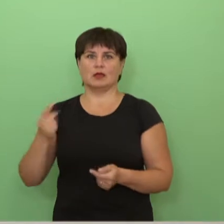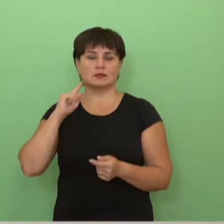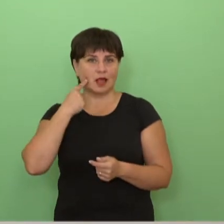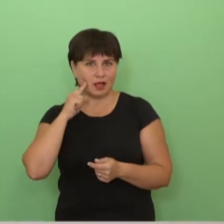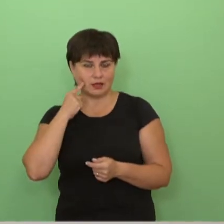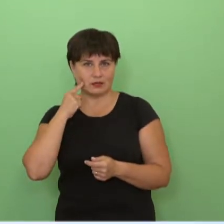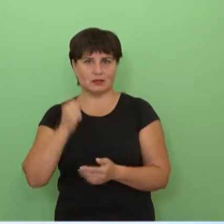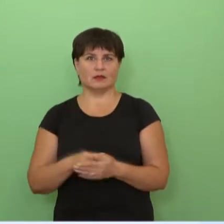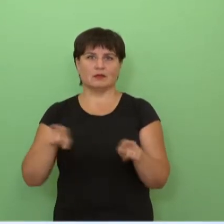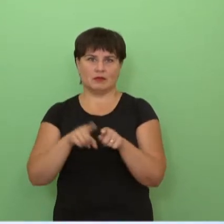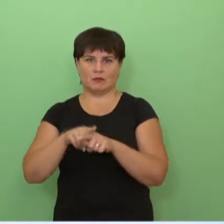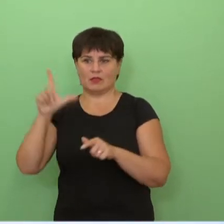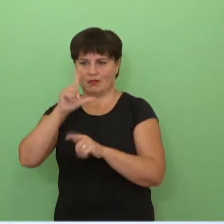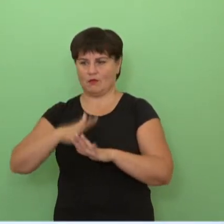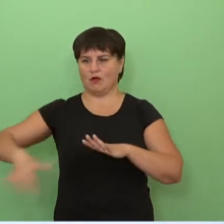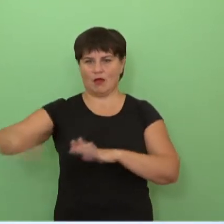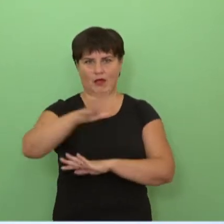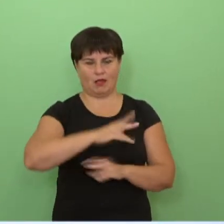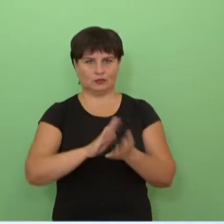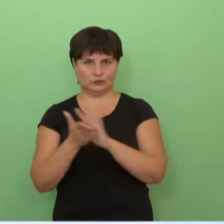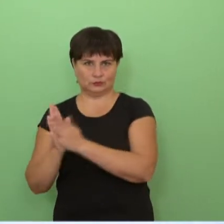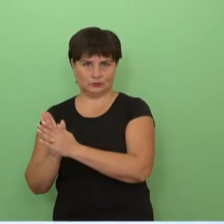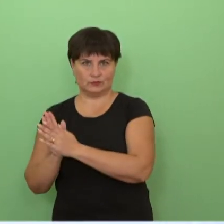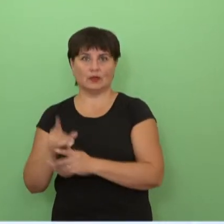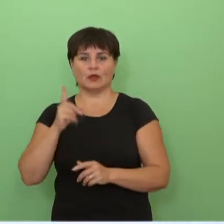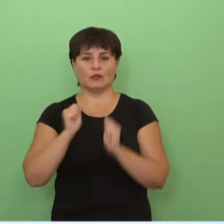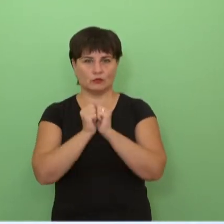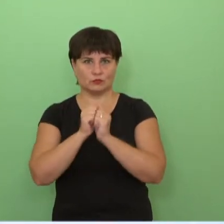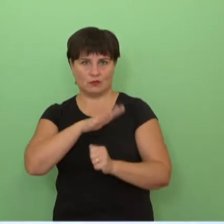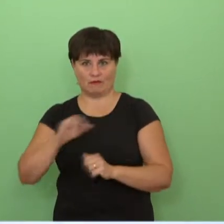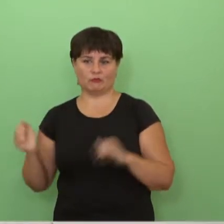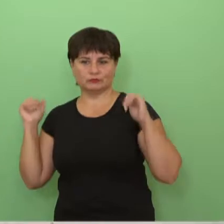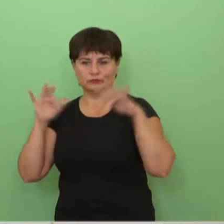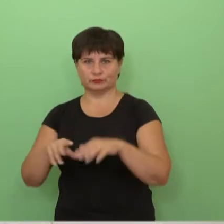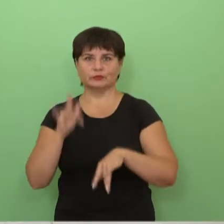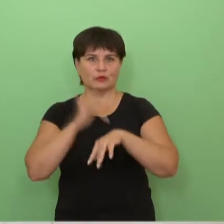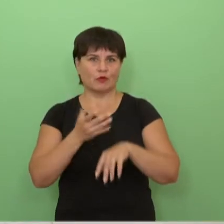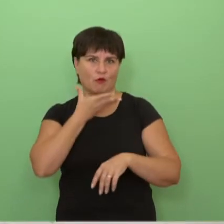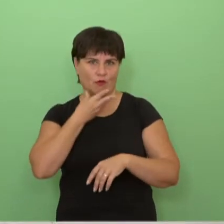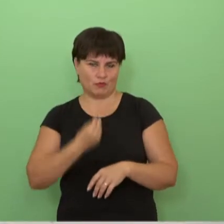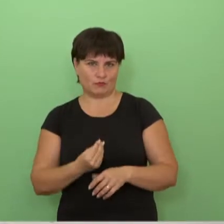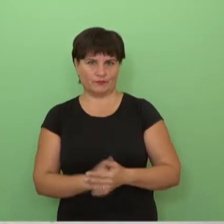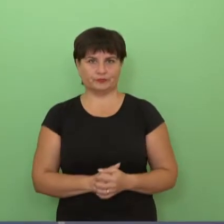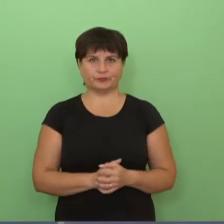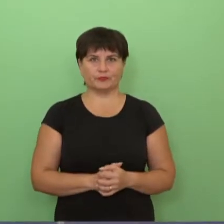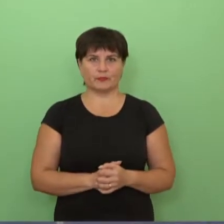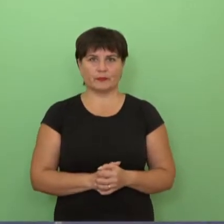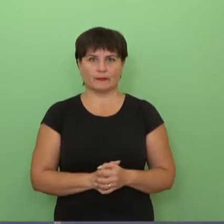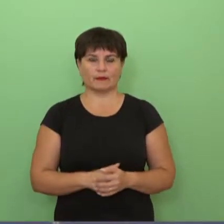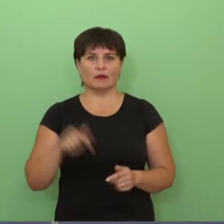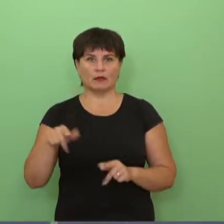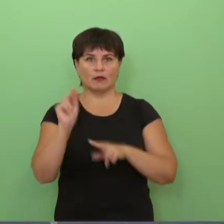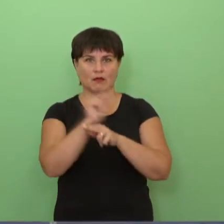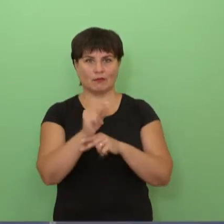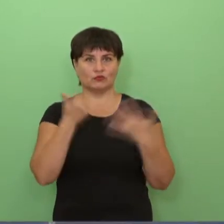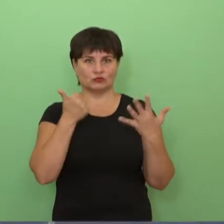bei aktų salės ir susitvarkė aplinką, kad rugsėjai čia sugužėja vaikai pajustų grožį ir tvarką. Remontojamas